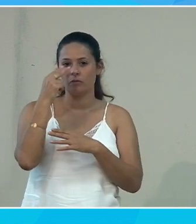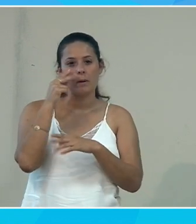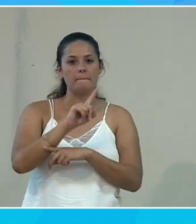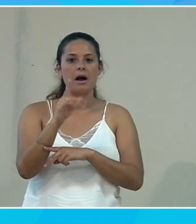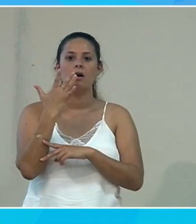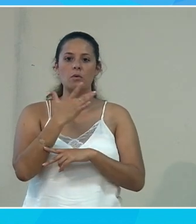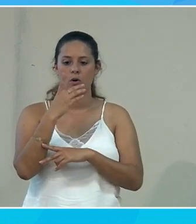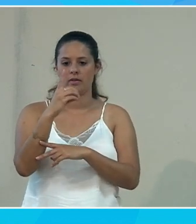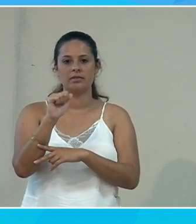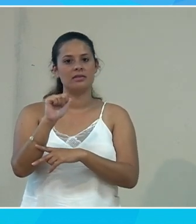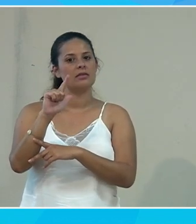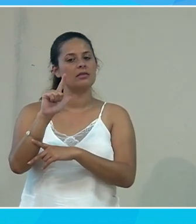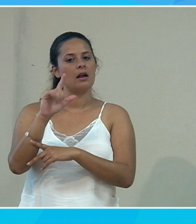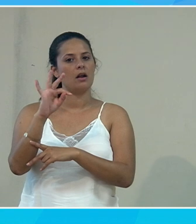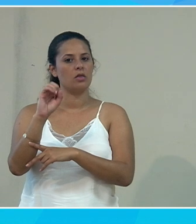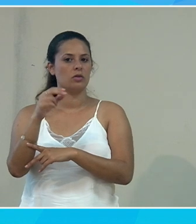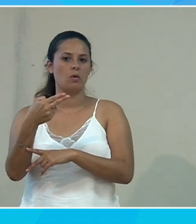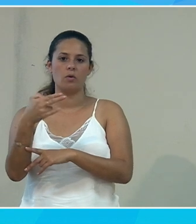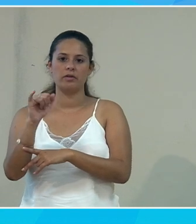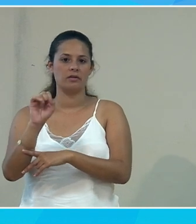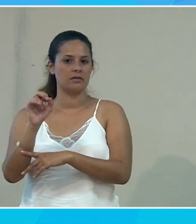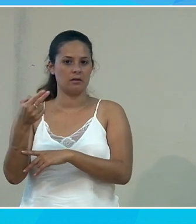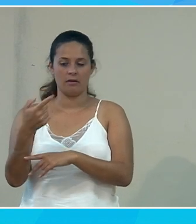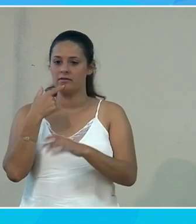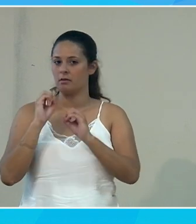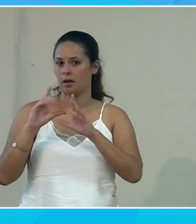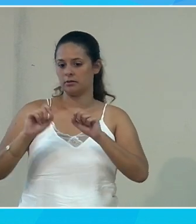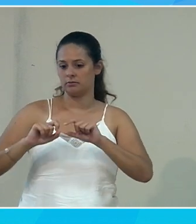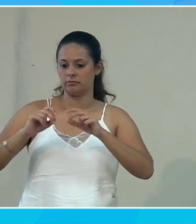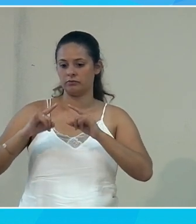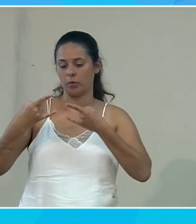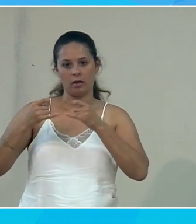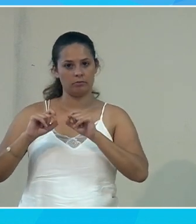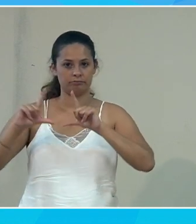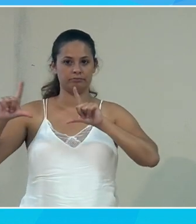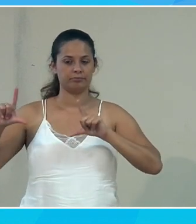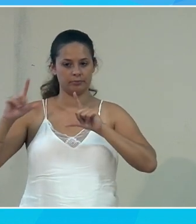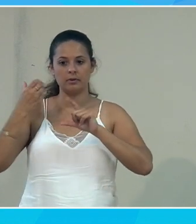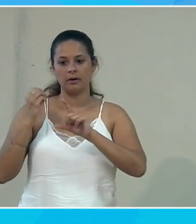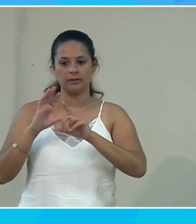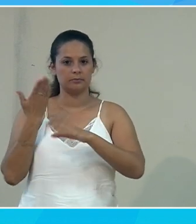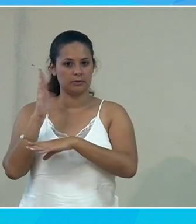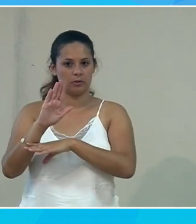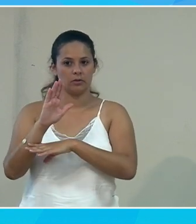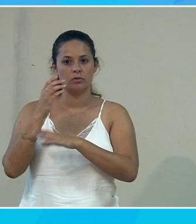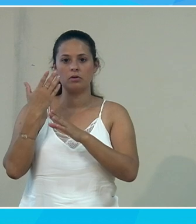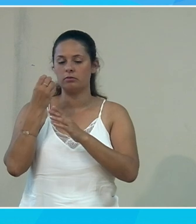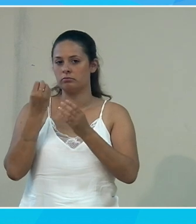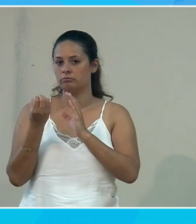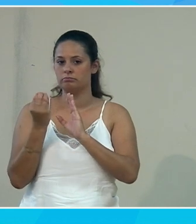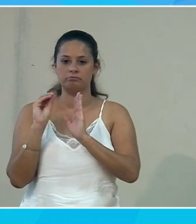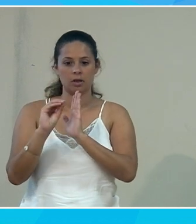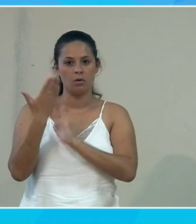Donc, je vais ouvrir cette fenêtre, je vais laisser faire apparaître derrière ma présentation et je vais activer le filtre de couleurs